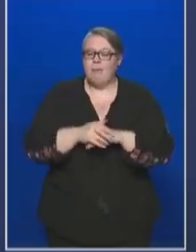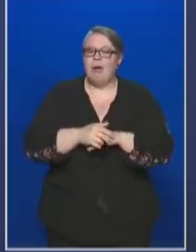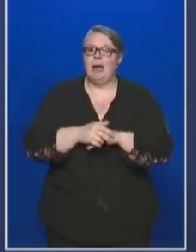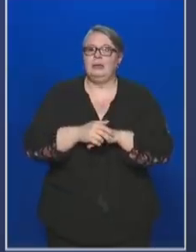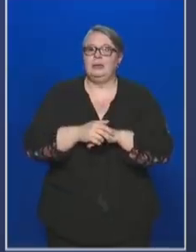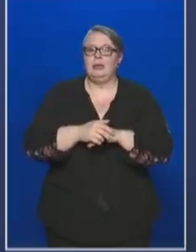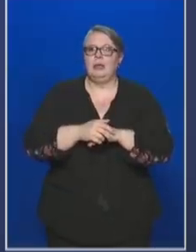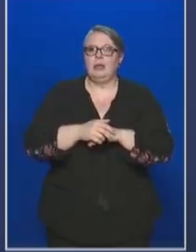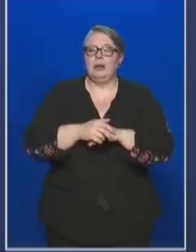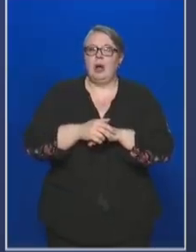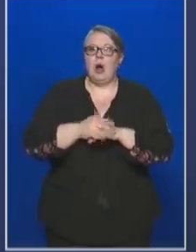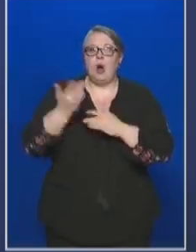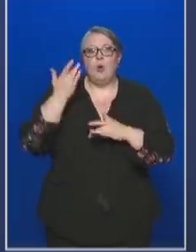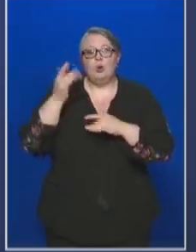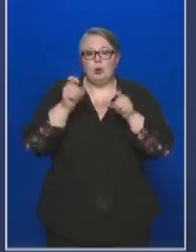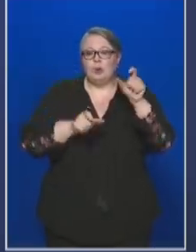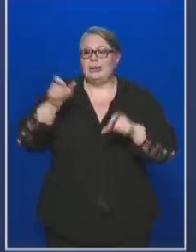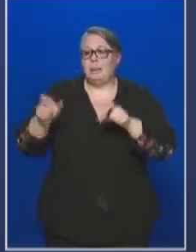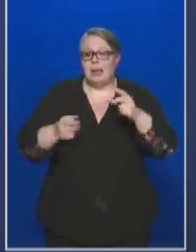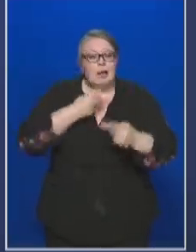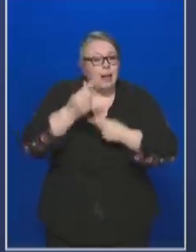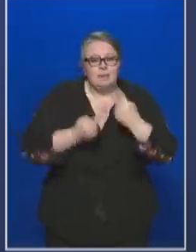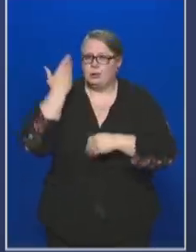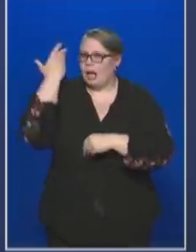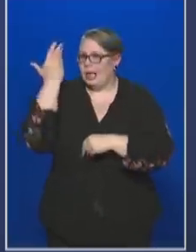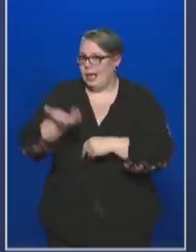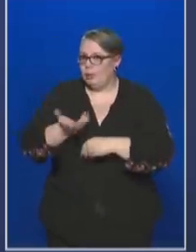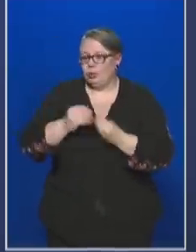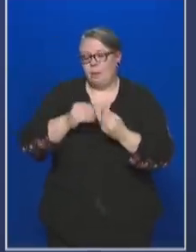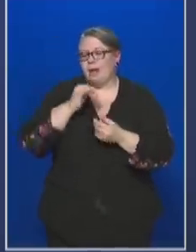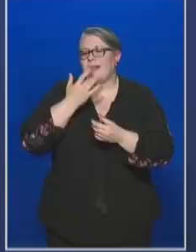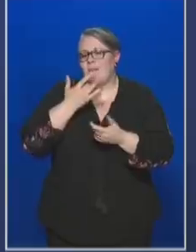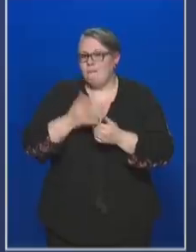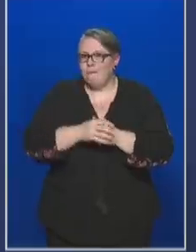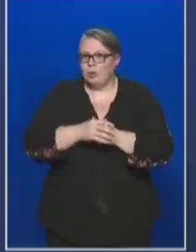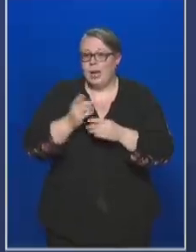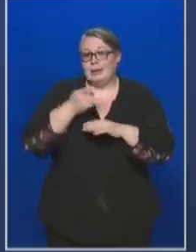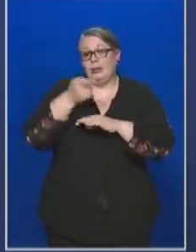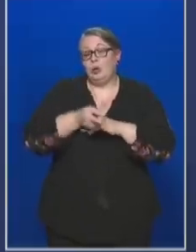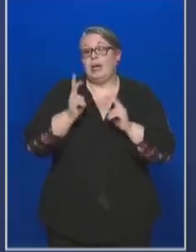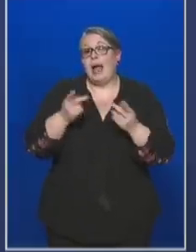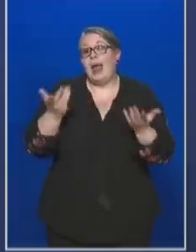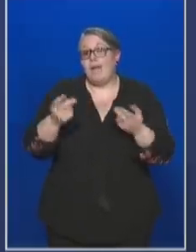gondozottakat vizsgálni. Hogy ezen túl kell vizsgálódnunk, az